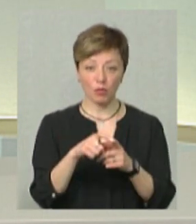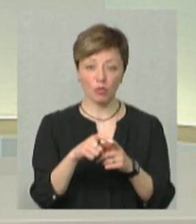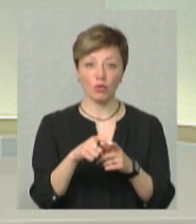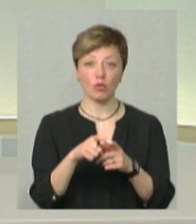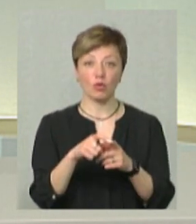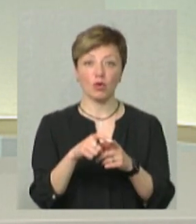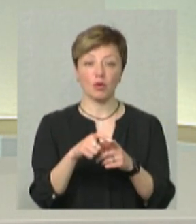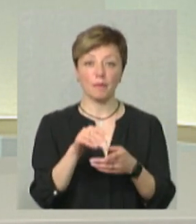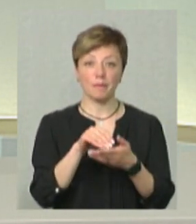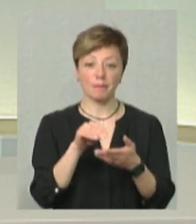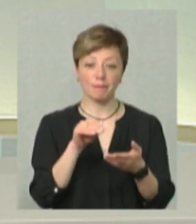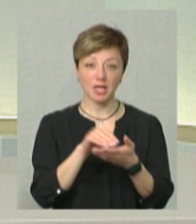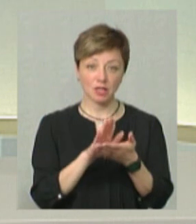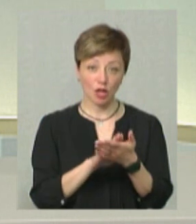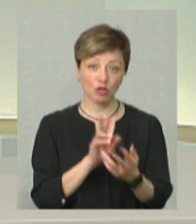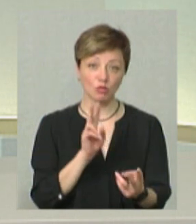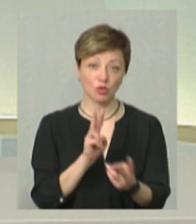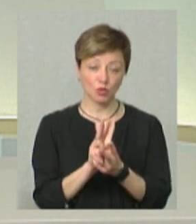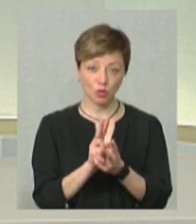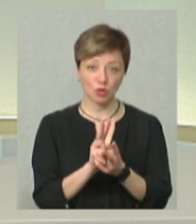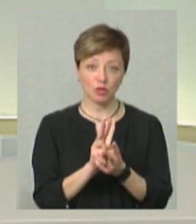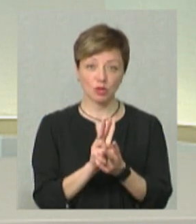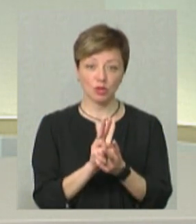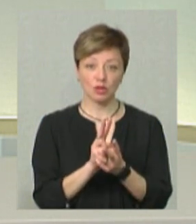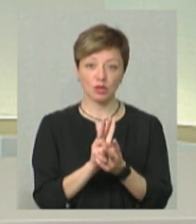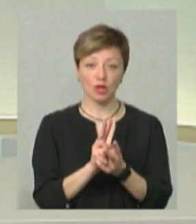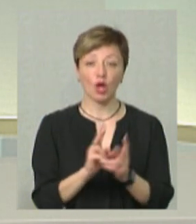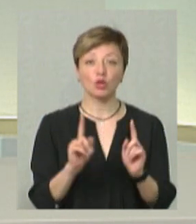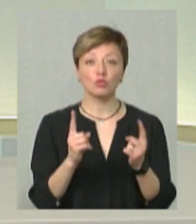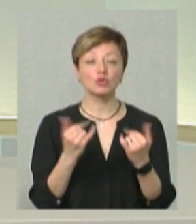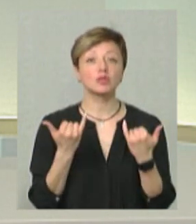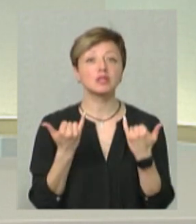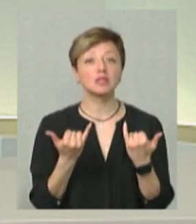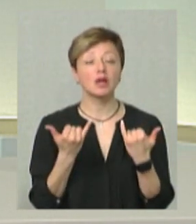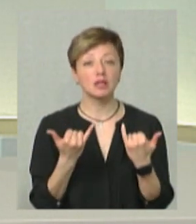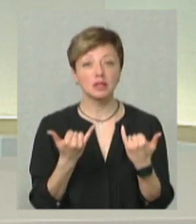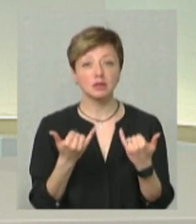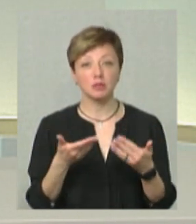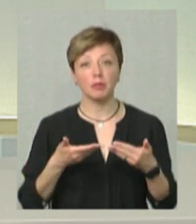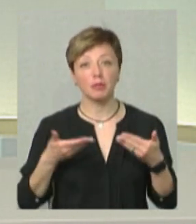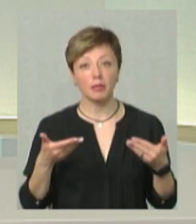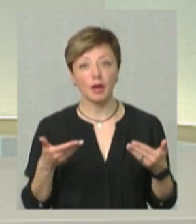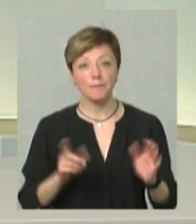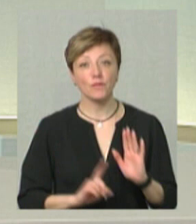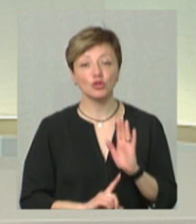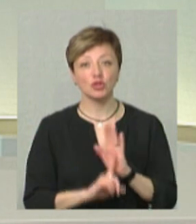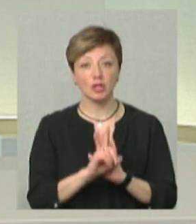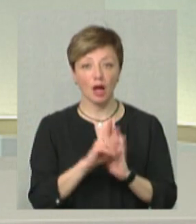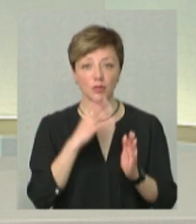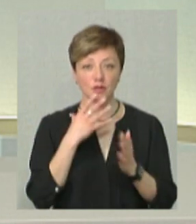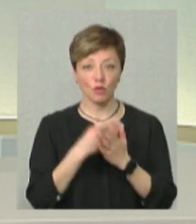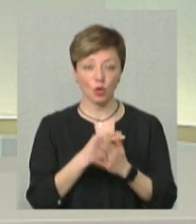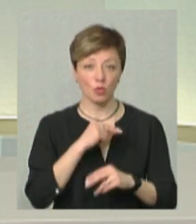то призначимо зусліч, тому що зараз ми починаємо свою